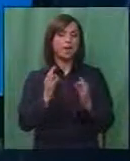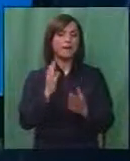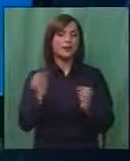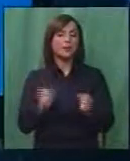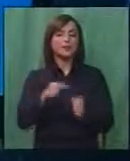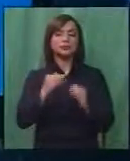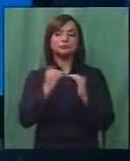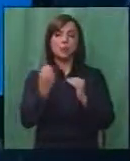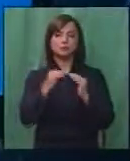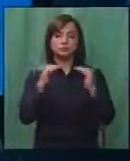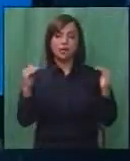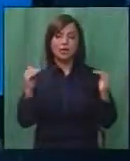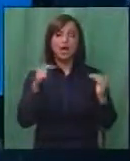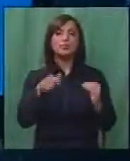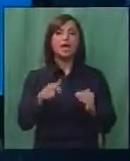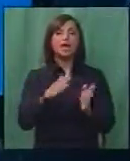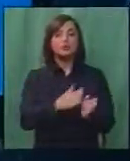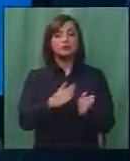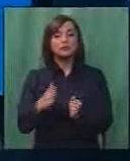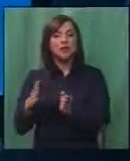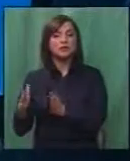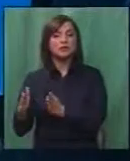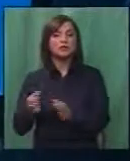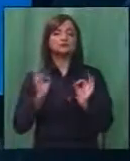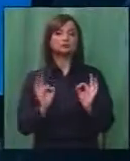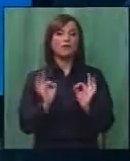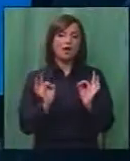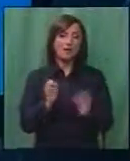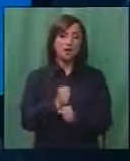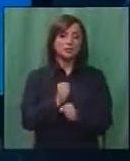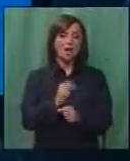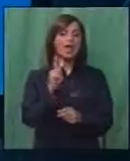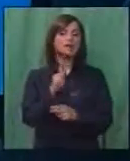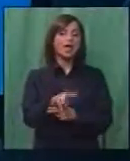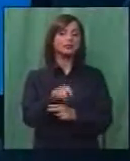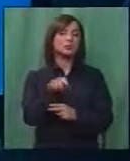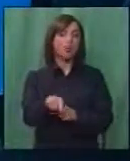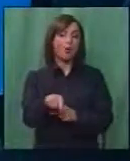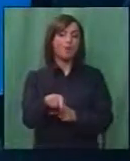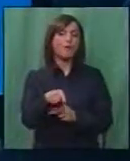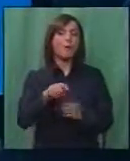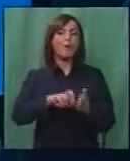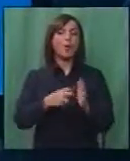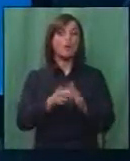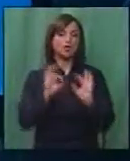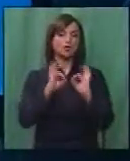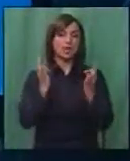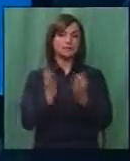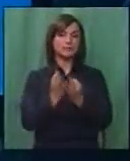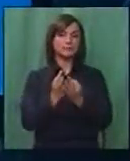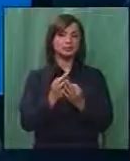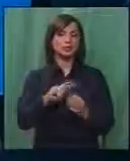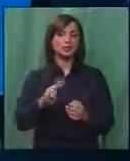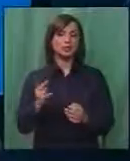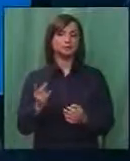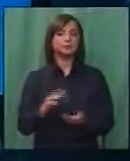Дали се на ниво? Дали во контуинитет и квалитетно вршат надзор на таквите проблематични семества? така